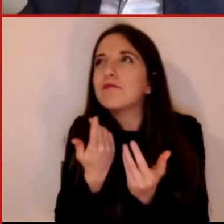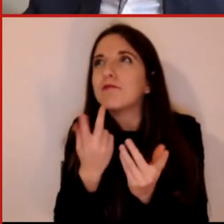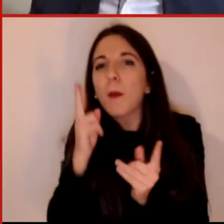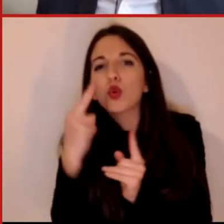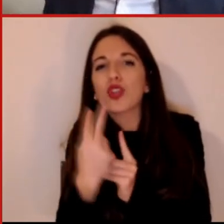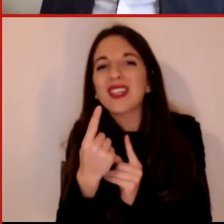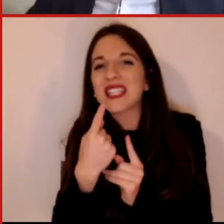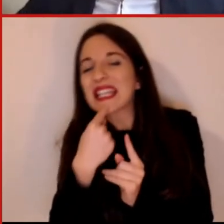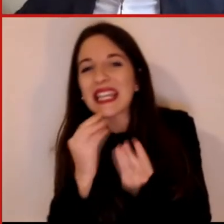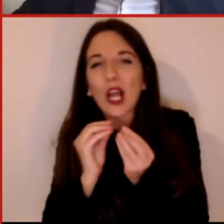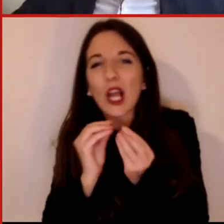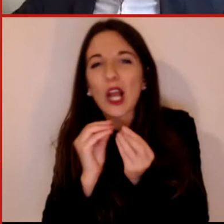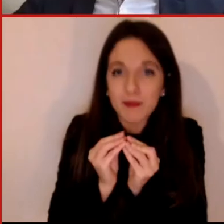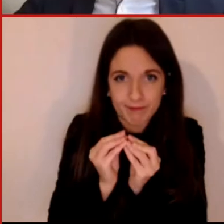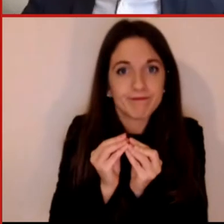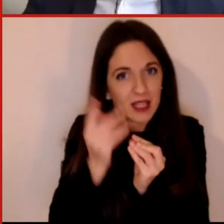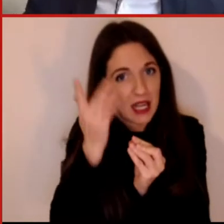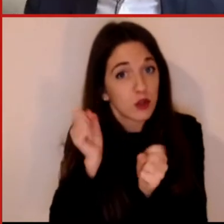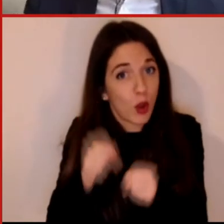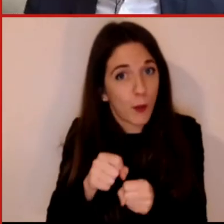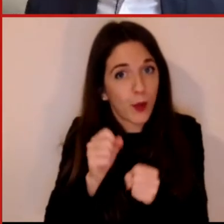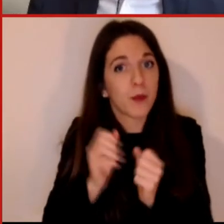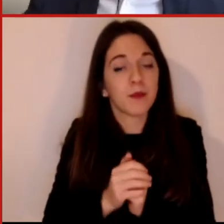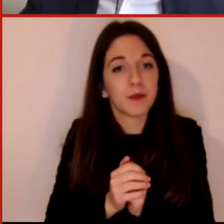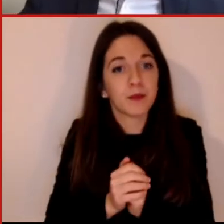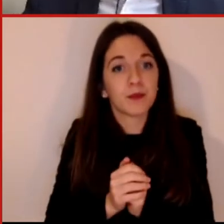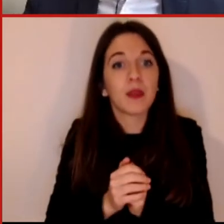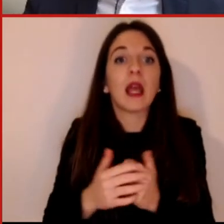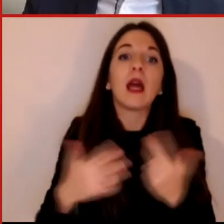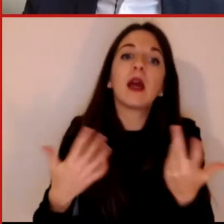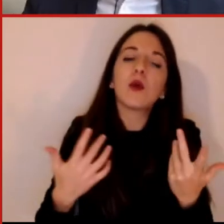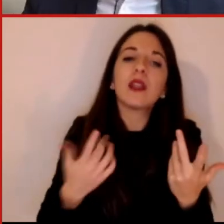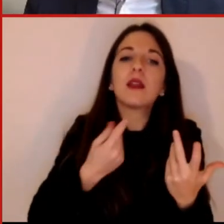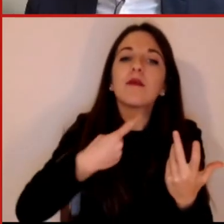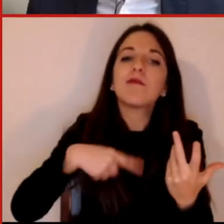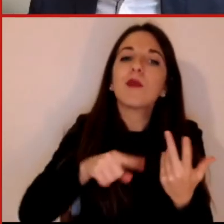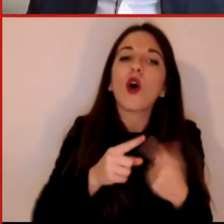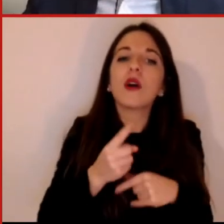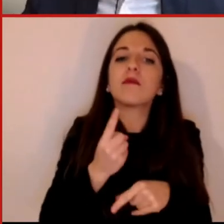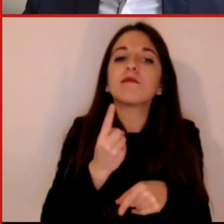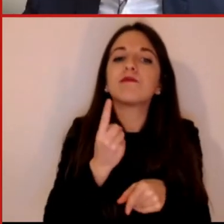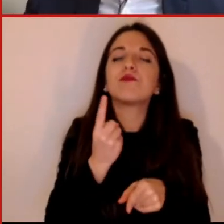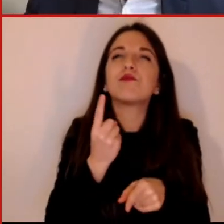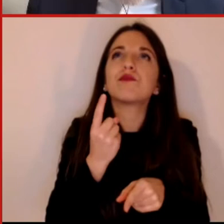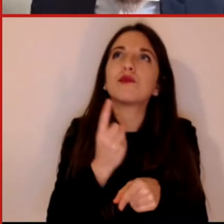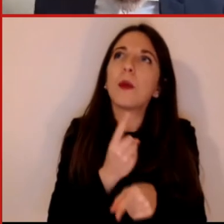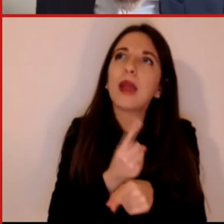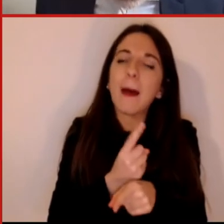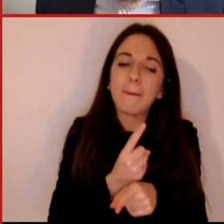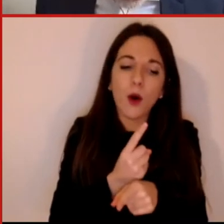e agli algoritmi che li interpretano che sia più ricco, che sia trasparente, che sia